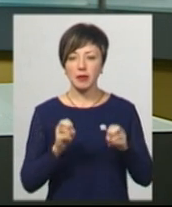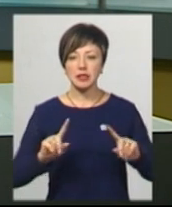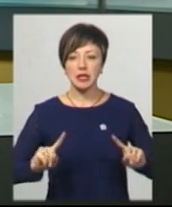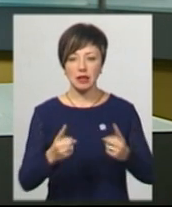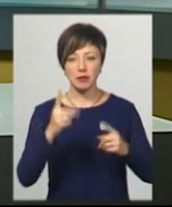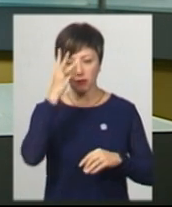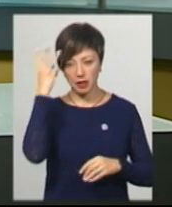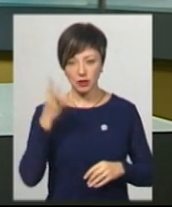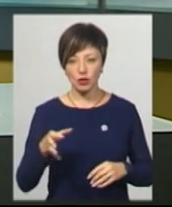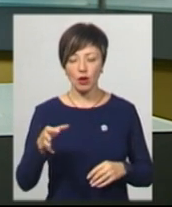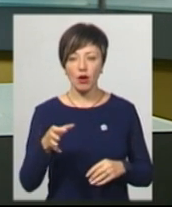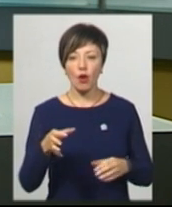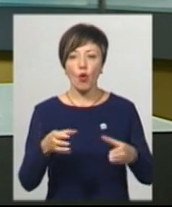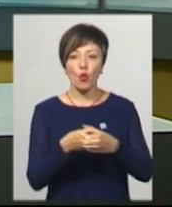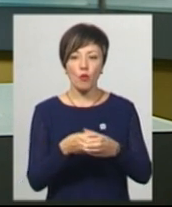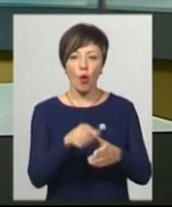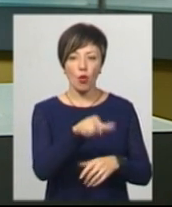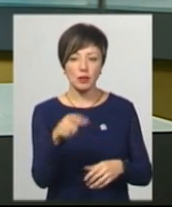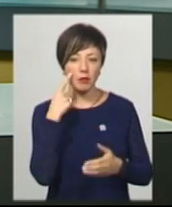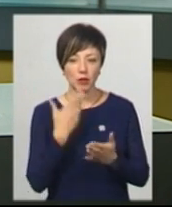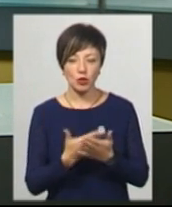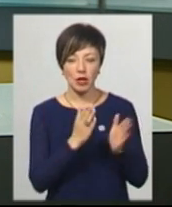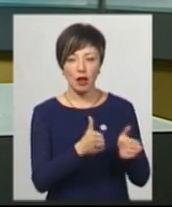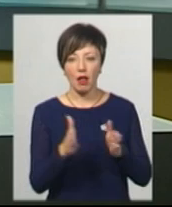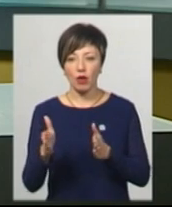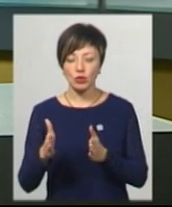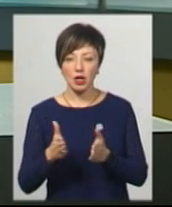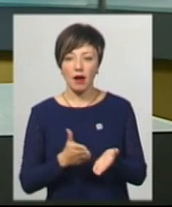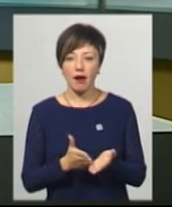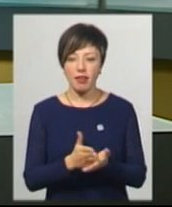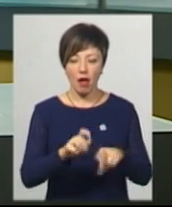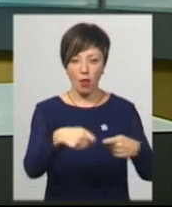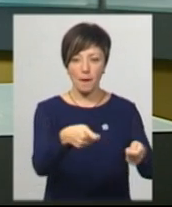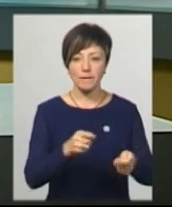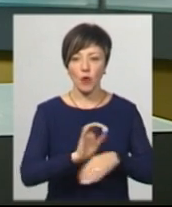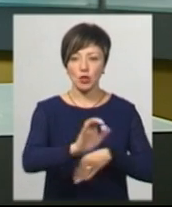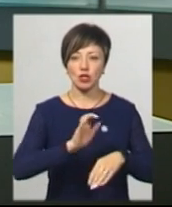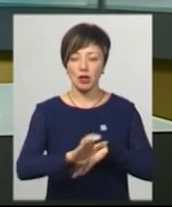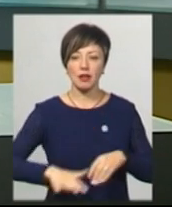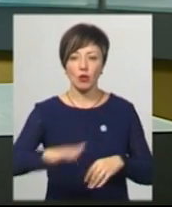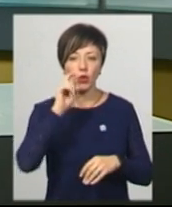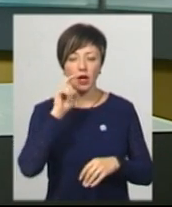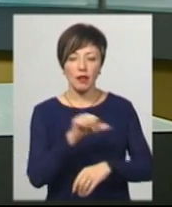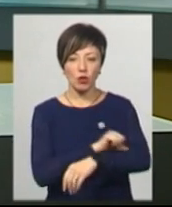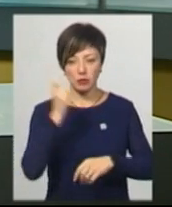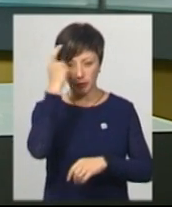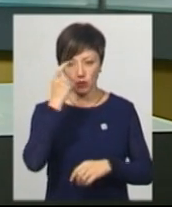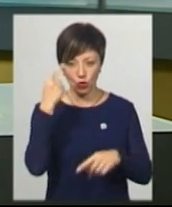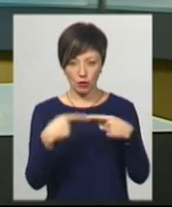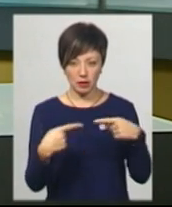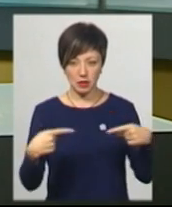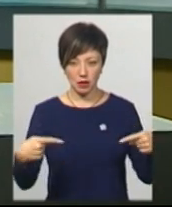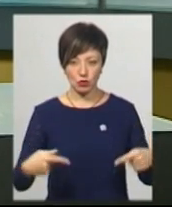у Хмельницькому групу осіб, яку підозрюють у налагодженні каналу постачання на територію України наркотичних та психотропних засобів.